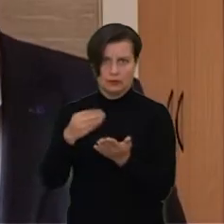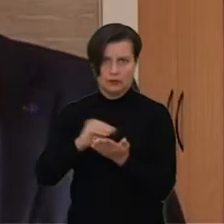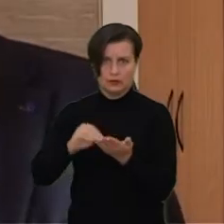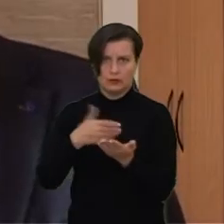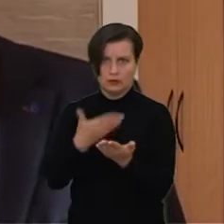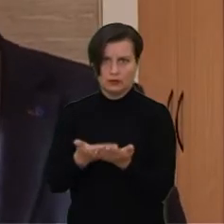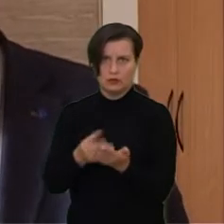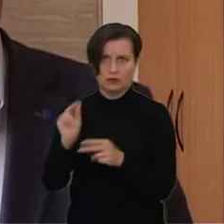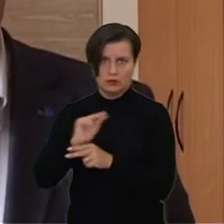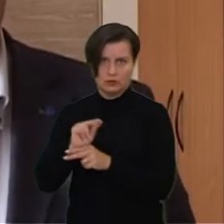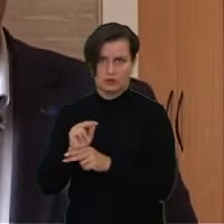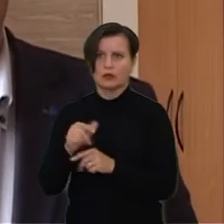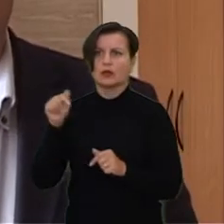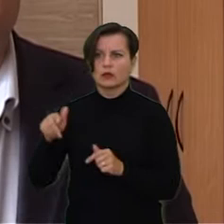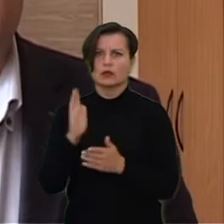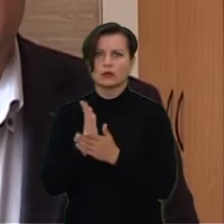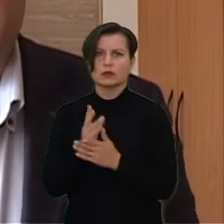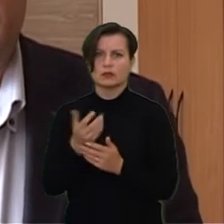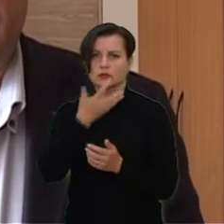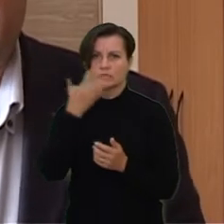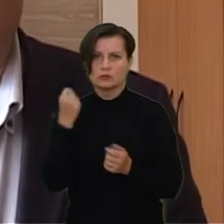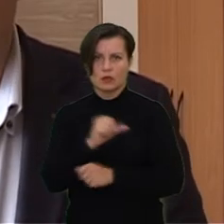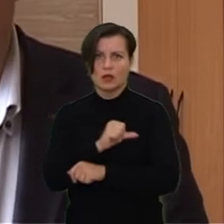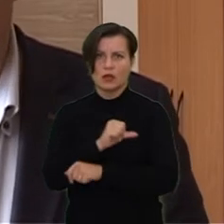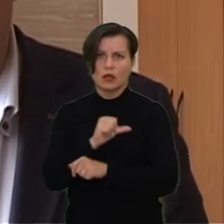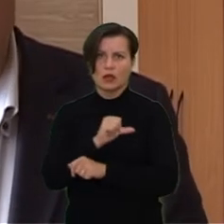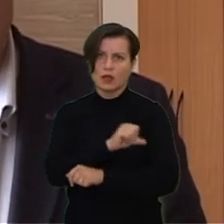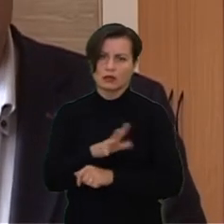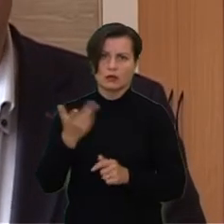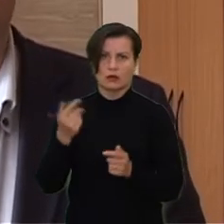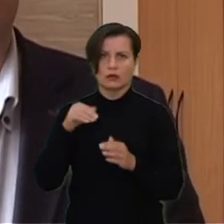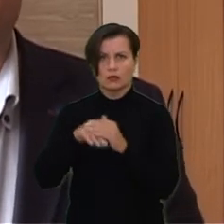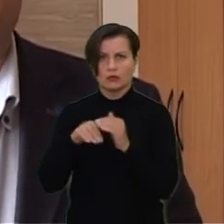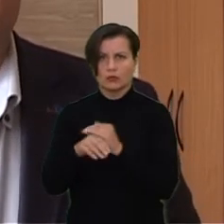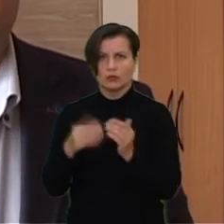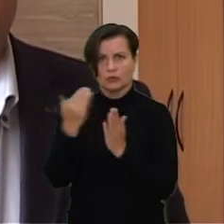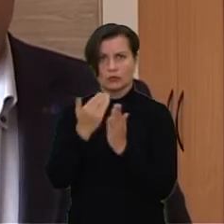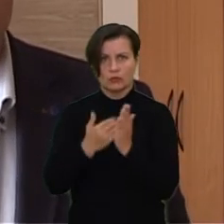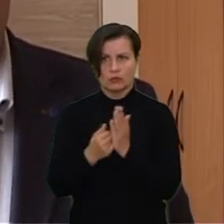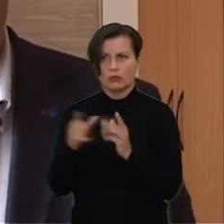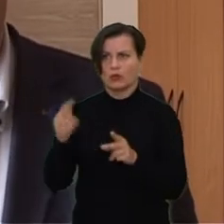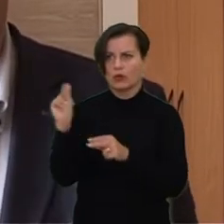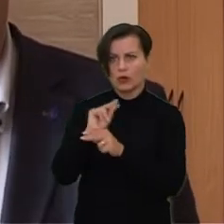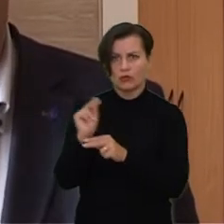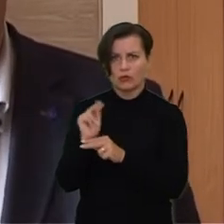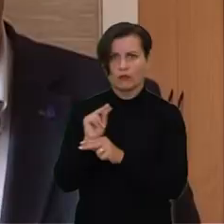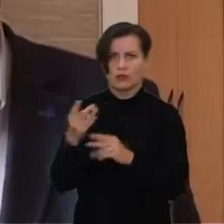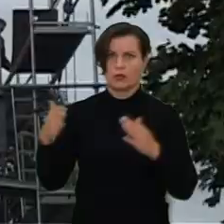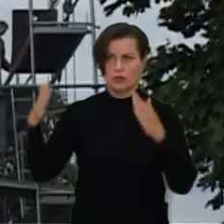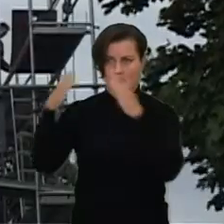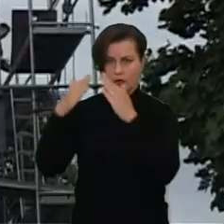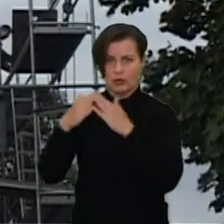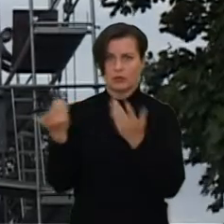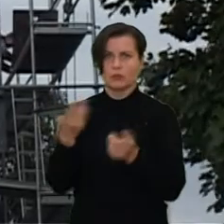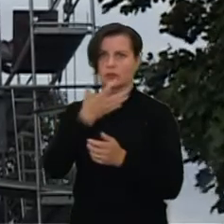Šita programa yra būtent šilminės energijos taupimo programa. Tai yra, renovuojami pats įstamai,